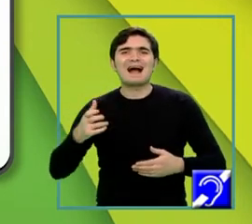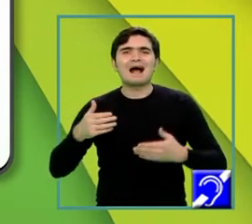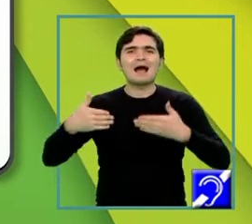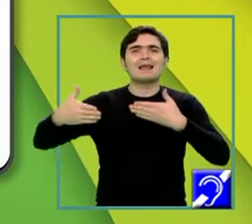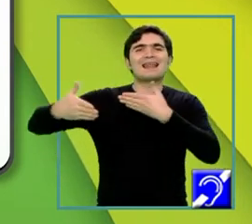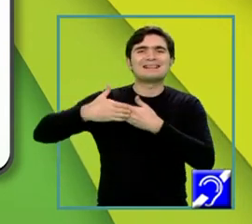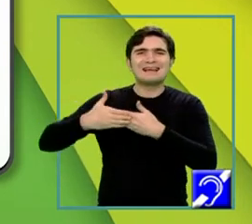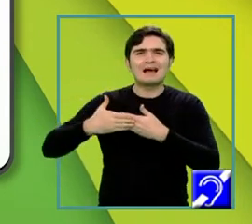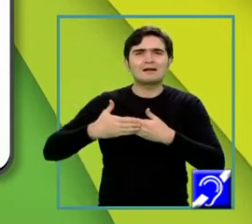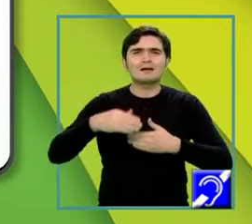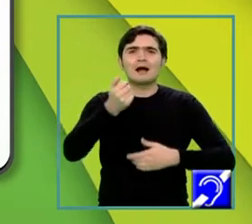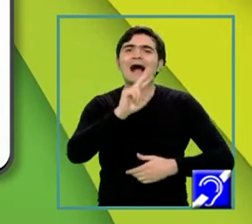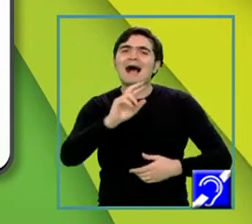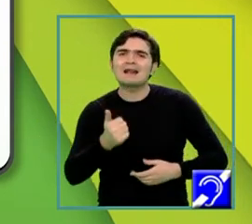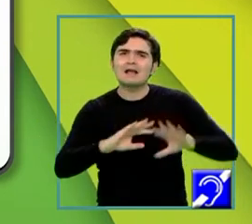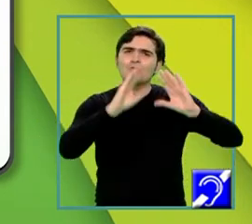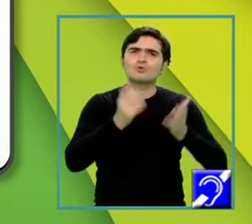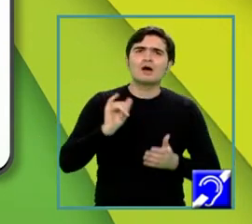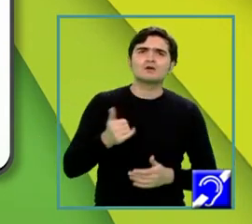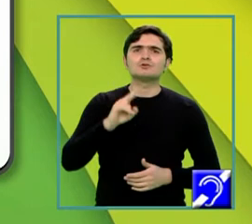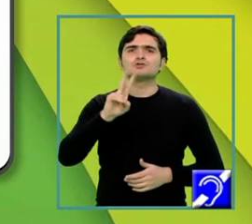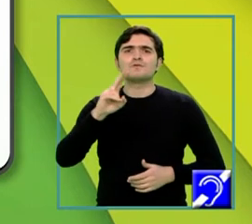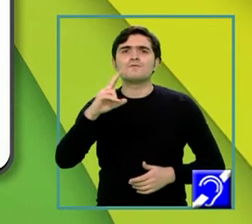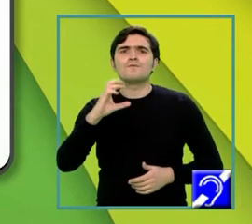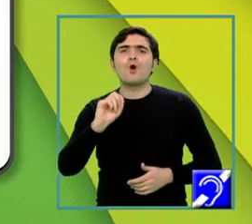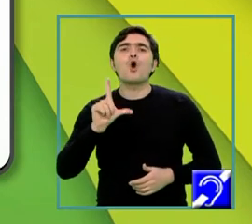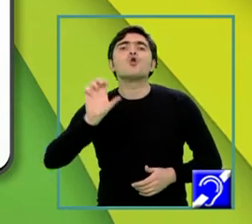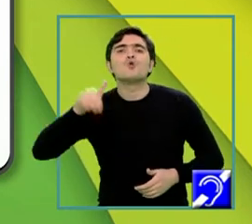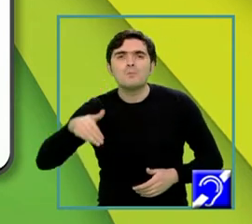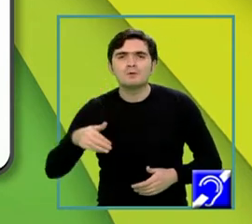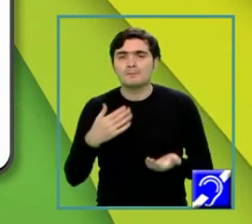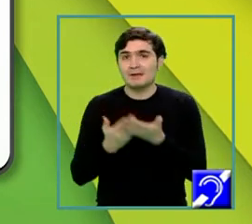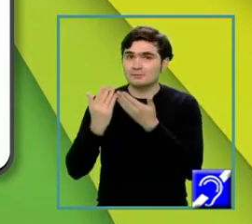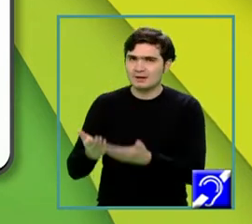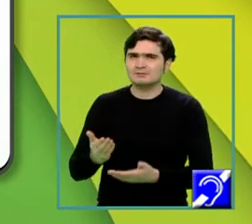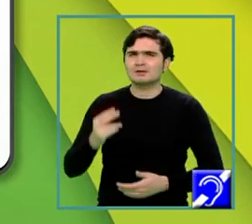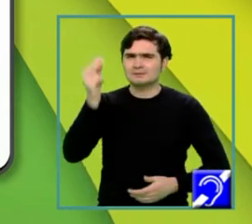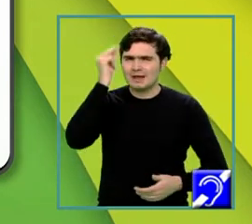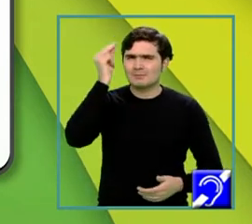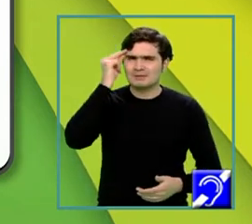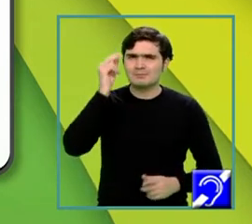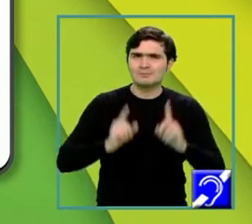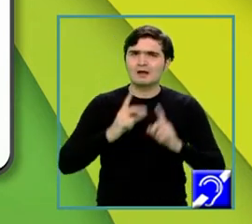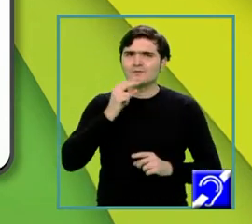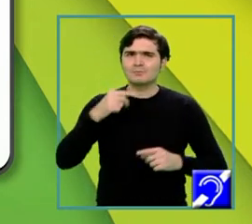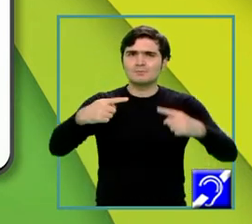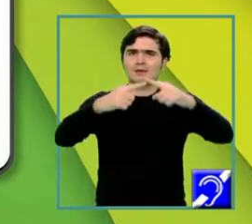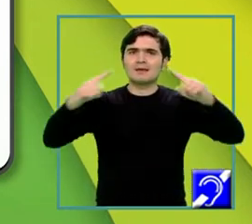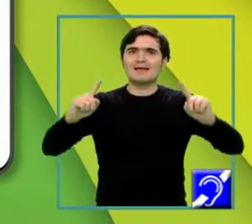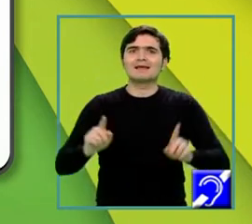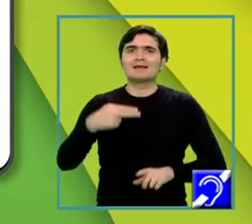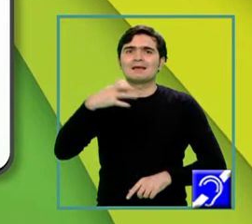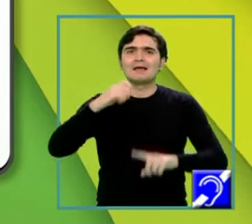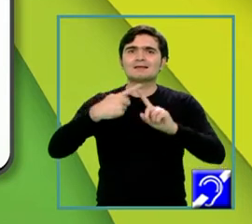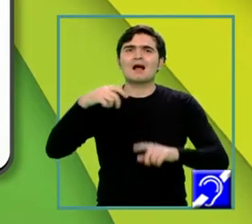piramidei. Pentru aceasta trebuie să ne amintim că în cazul hexagonului regulat, raza cercului